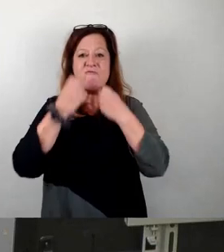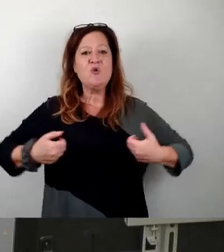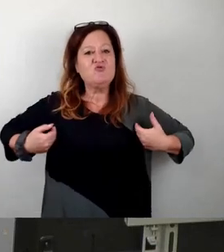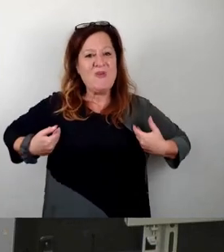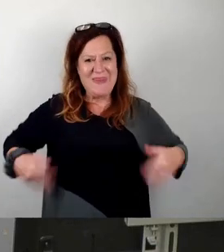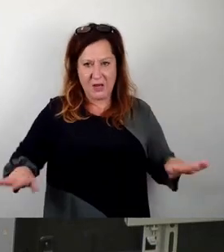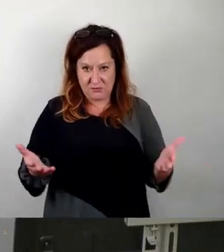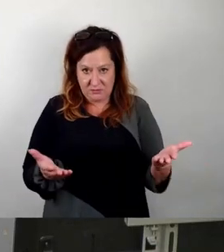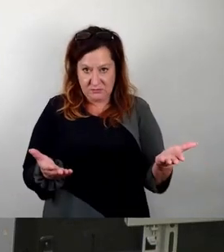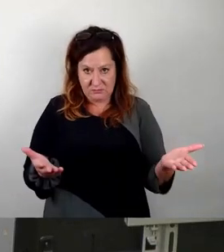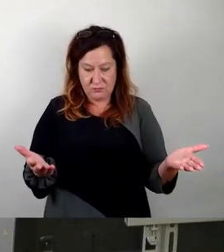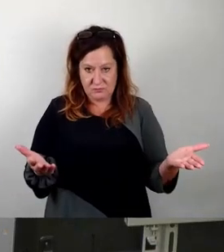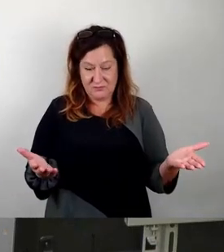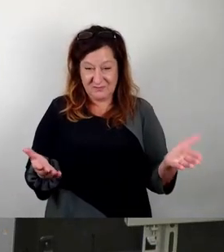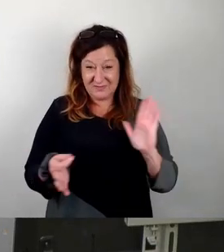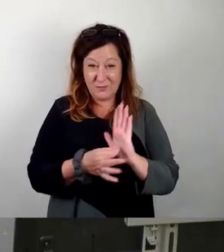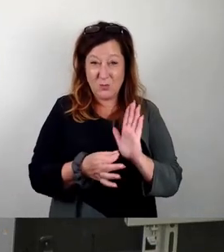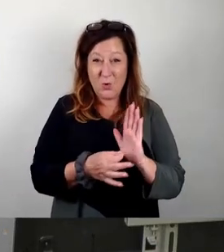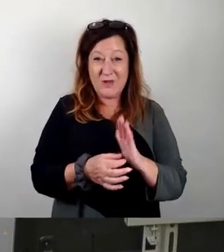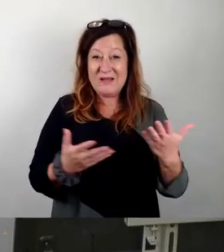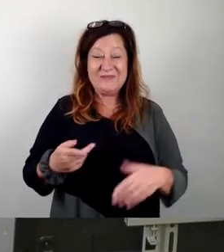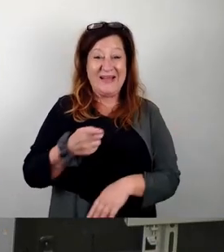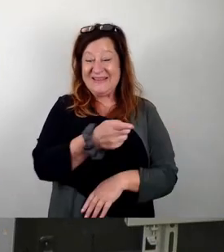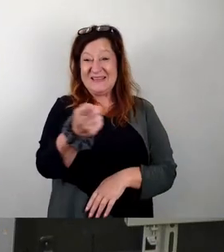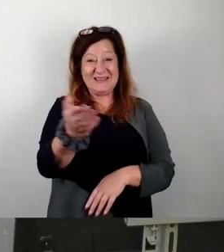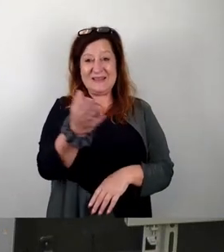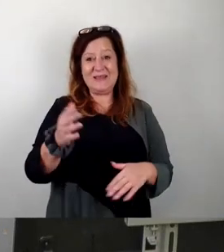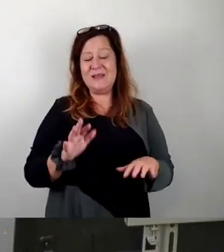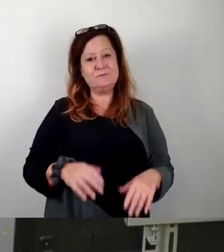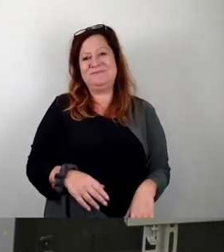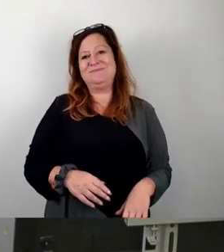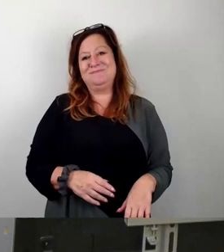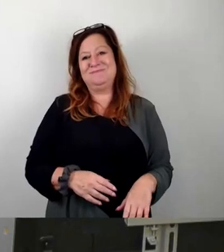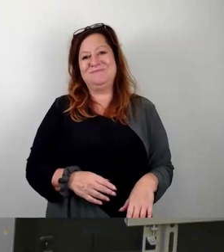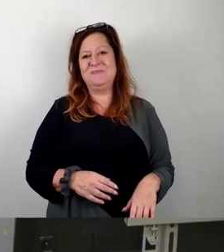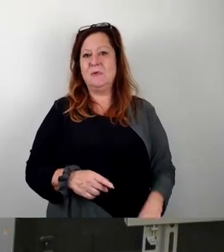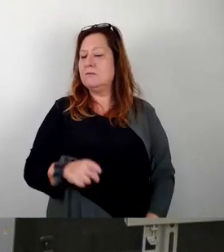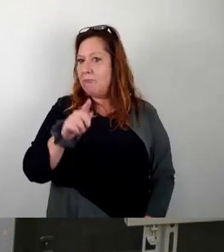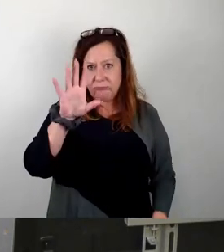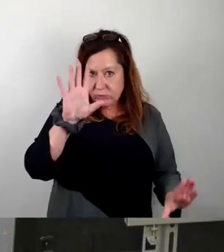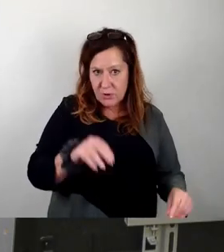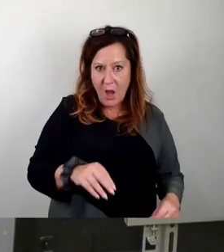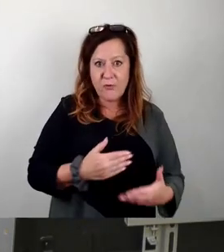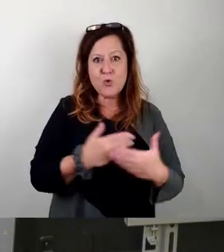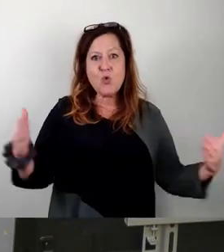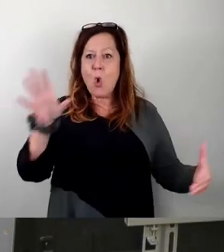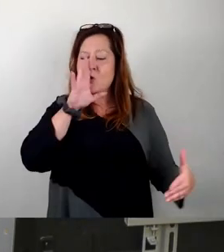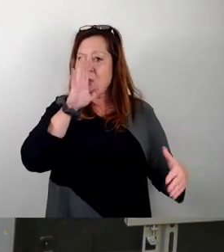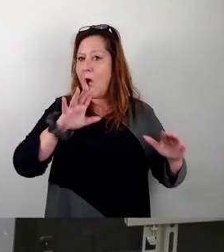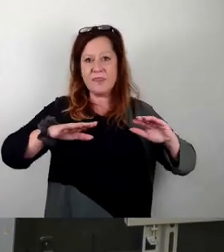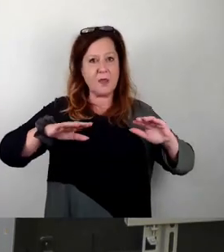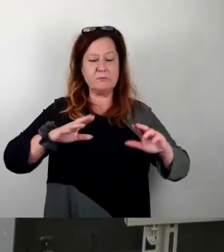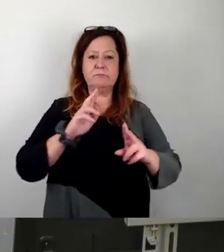Der Punkt ist der, was Sie jetzt hier so belächeln. Sie dürfen sich hier in den großen Garten legen, im